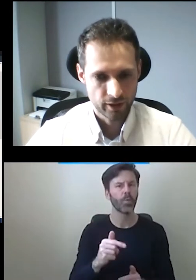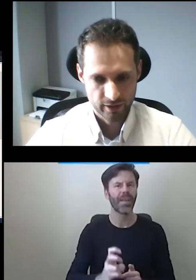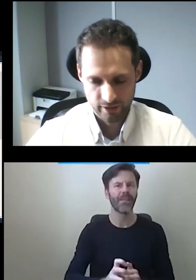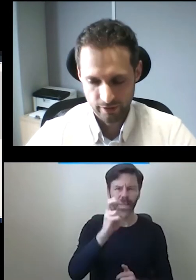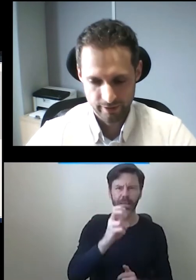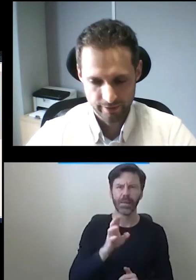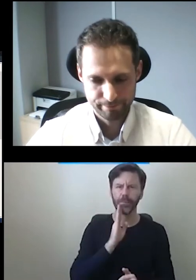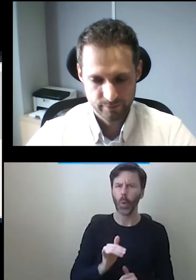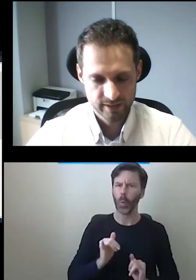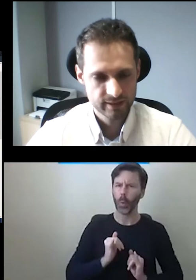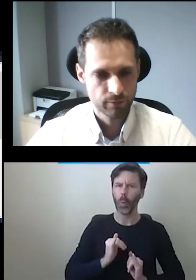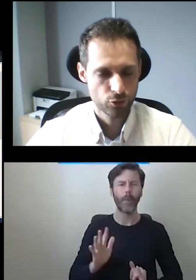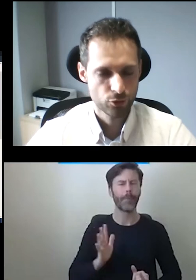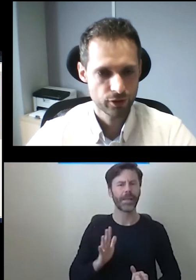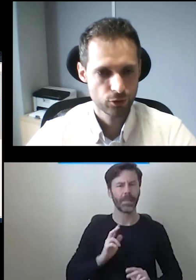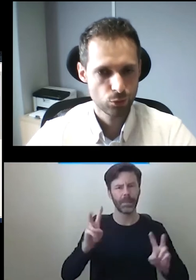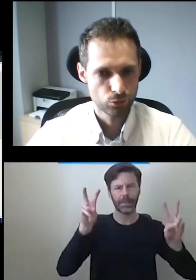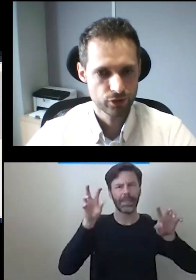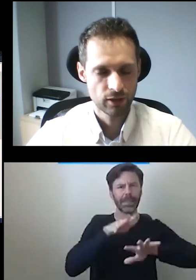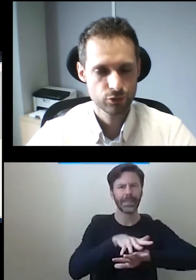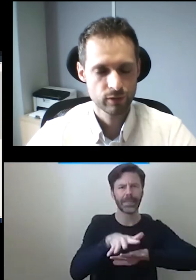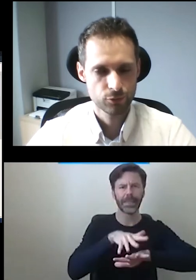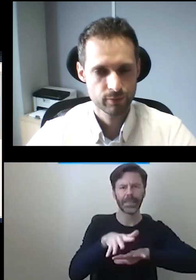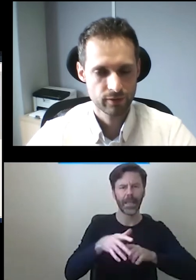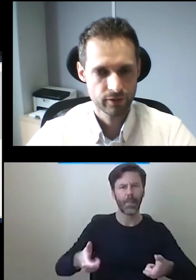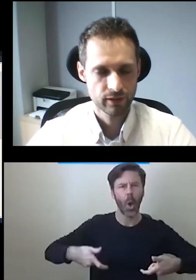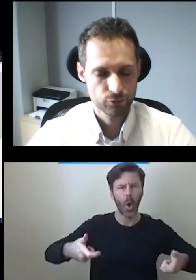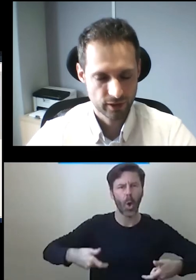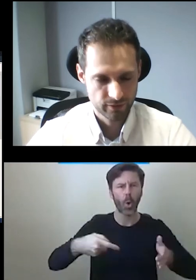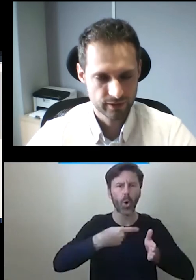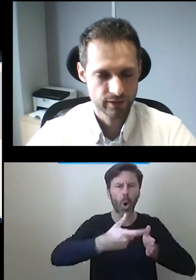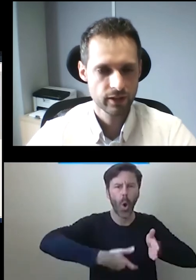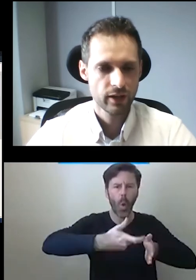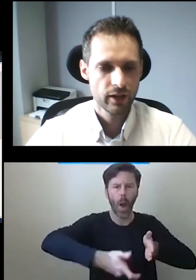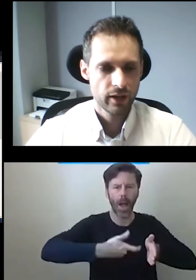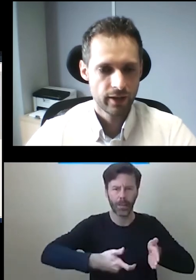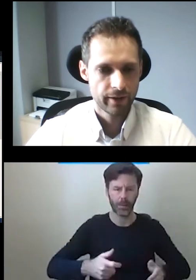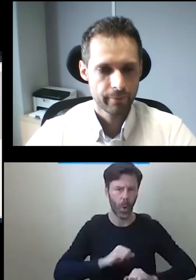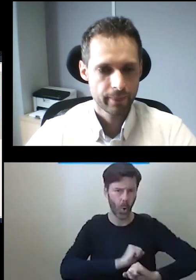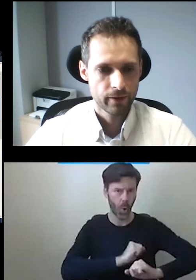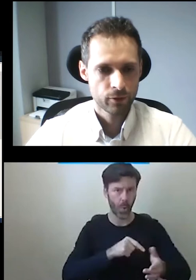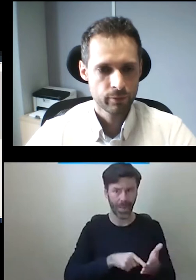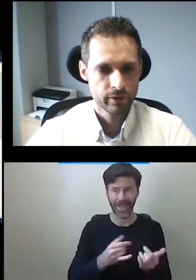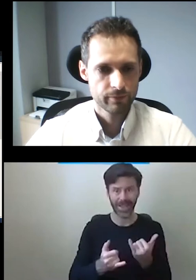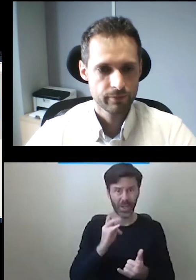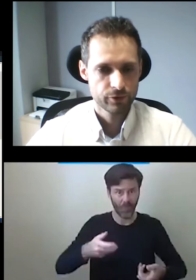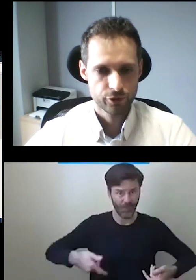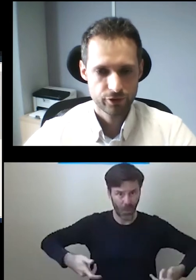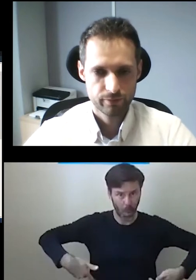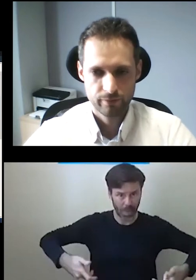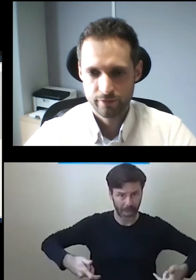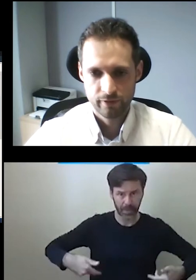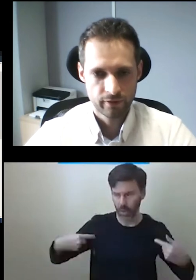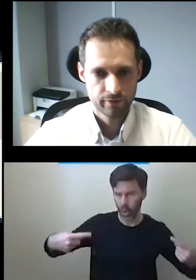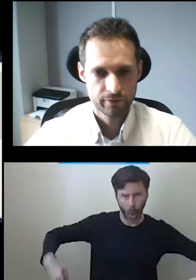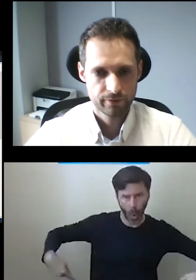takiego jak taki system ochrony kół, czyli dla osób niepełnosprawnych na wózkach inwalidzkich. Robimy coś